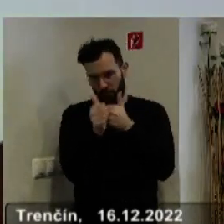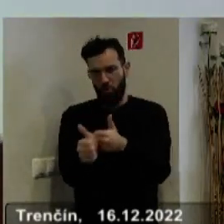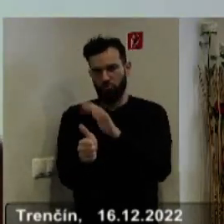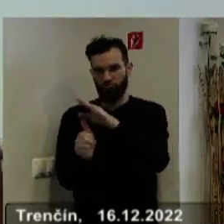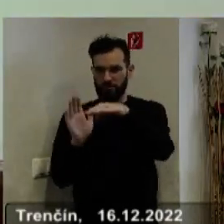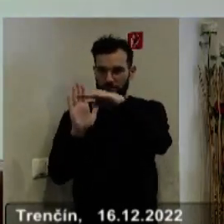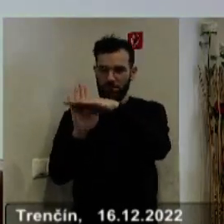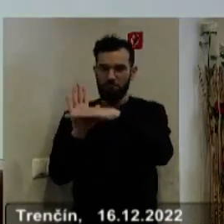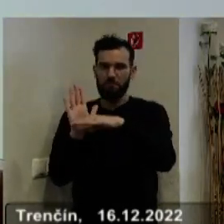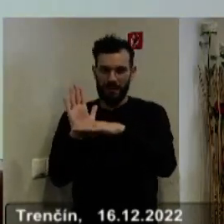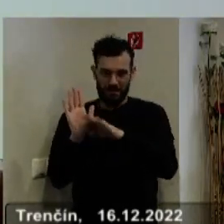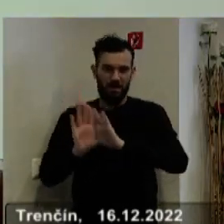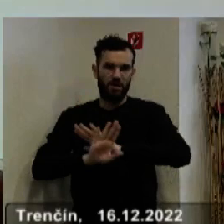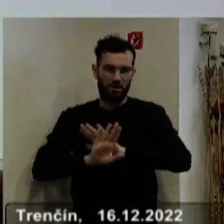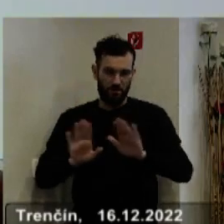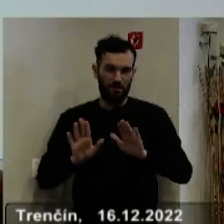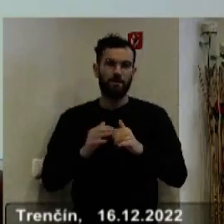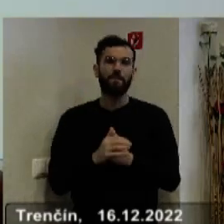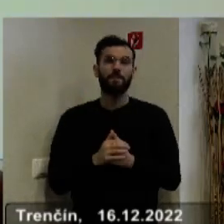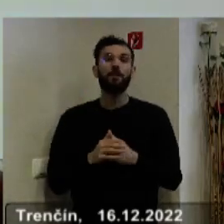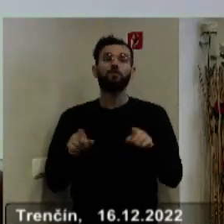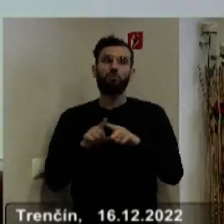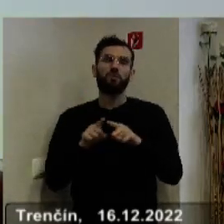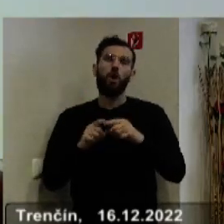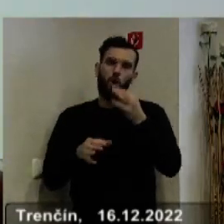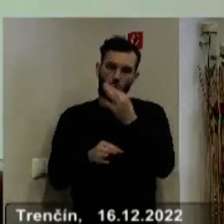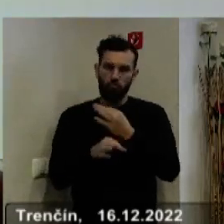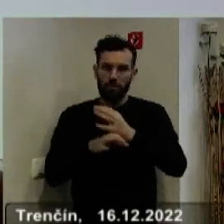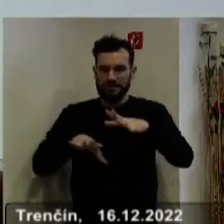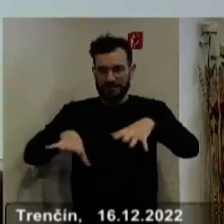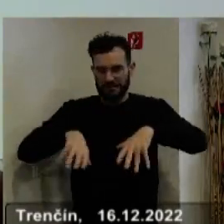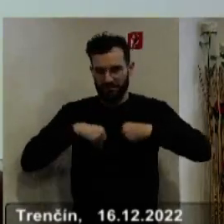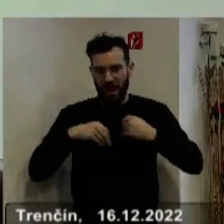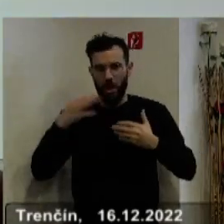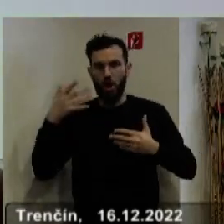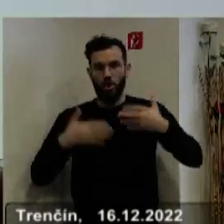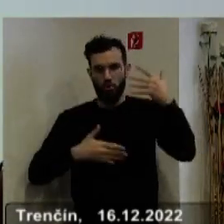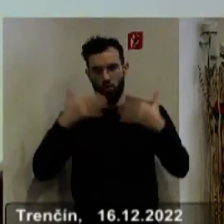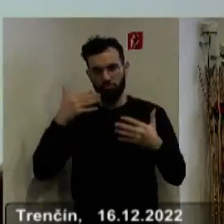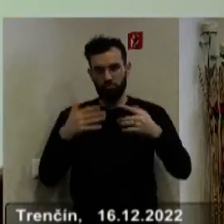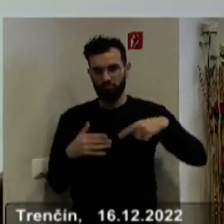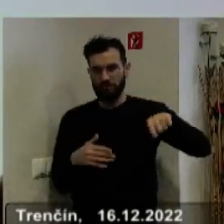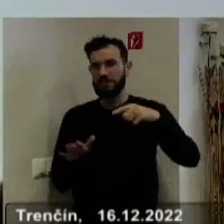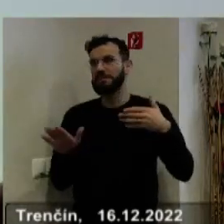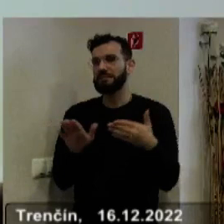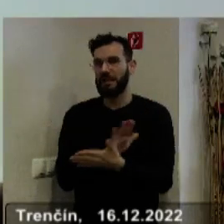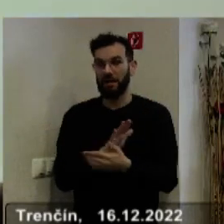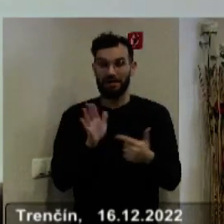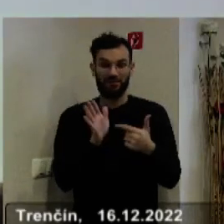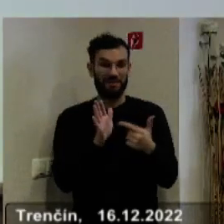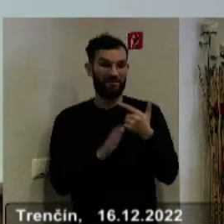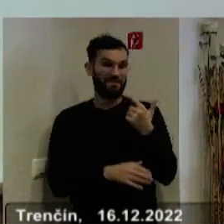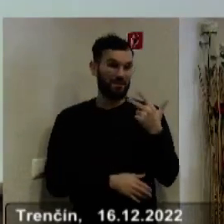predpísmi a odporúčam schváliť rozpočet zastupiteľstvu na roky